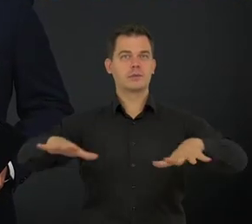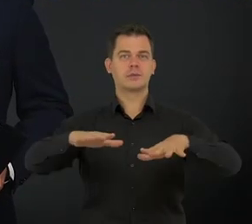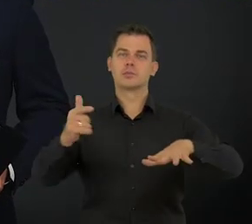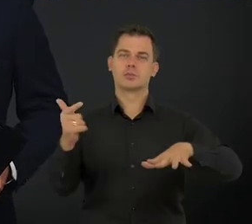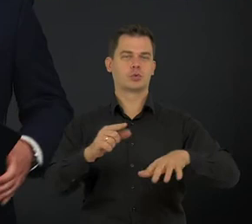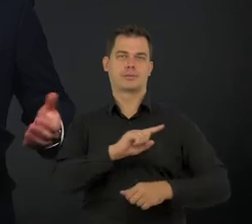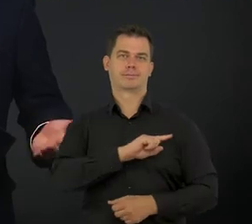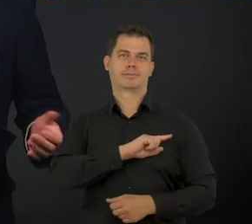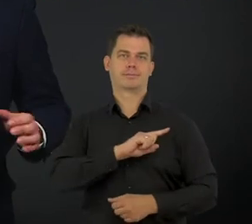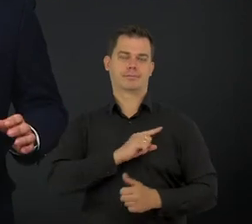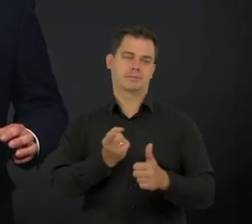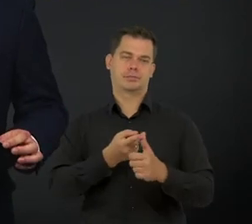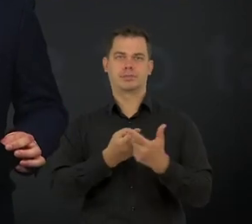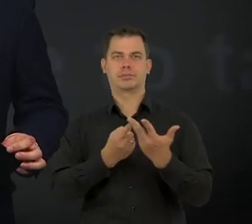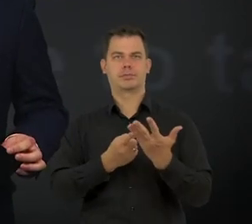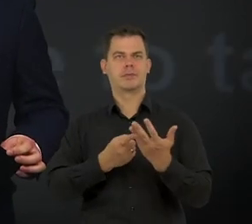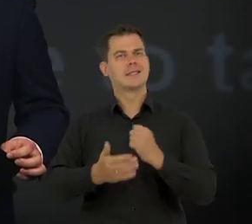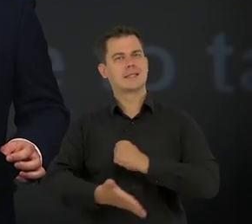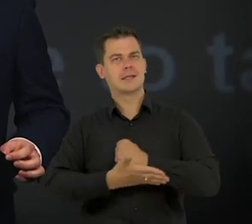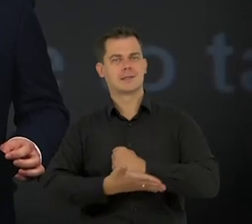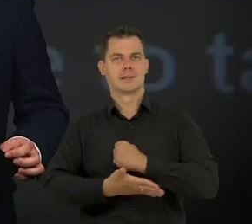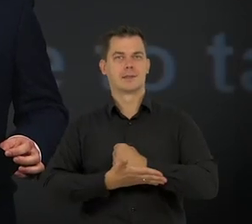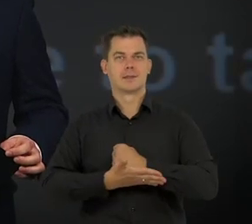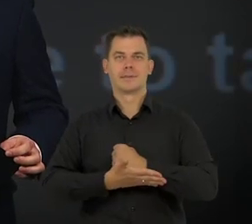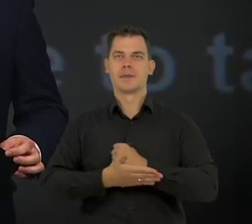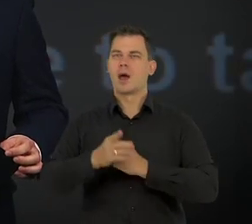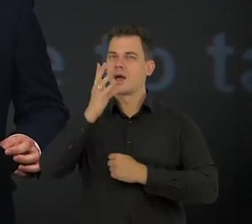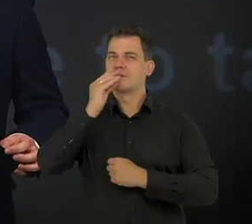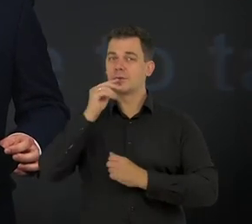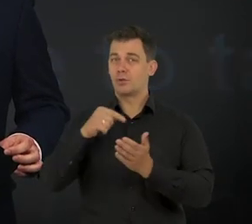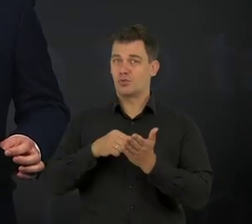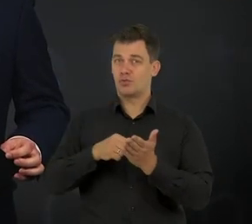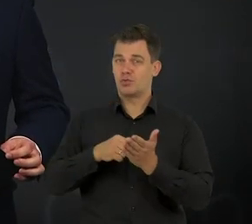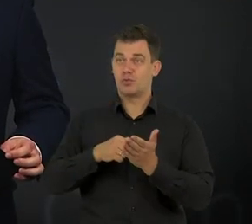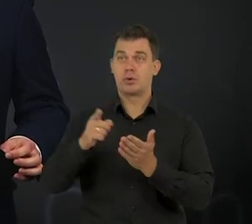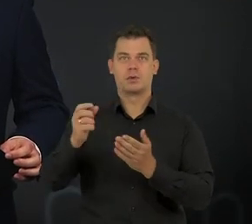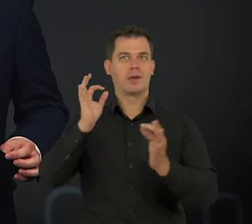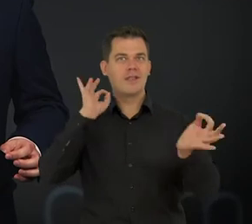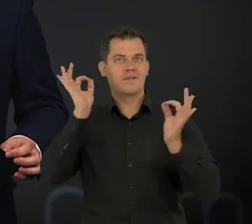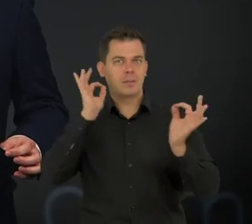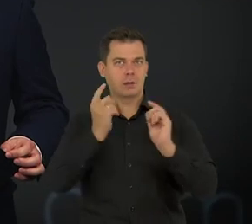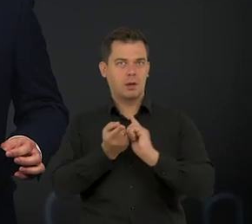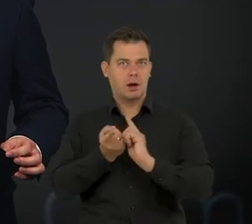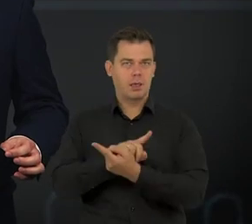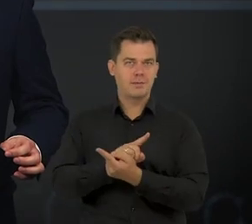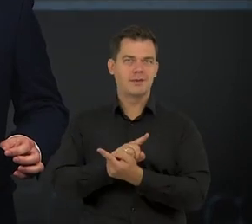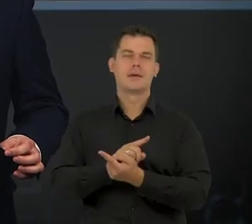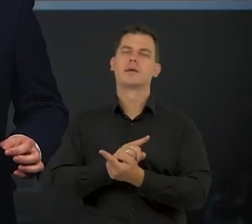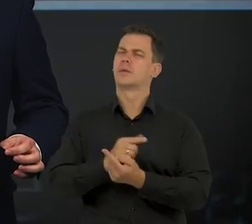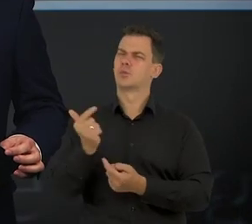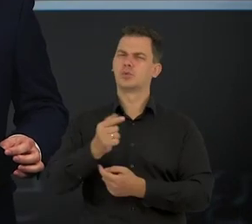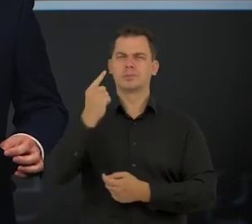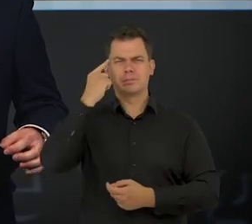pandemii, powinniśmy przestrzegać zasad, które pomogą nam się od niej uwolnić. W kontekście tej, która dotyczy dezinformacji,